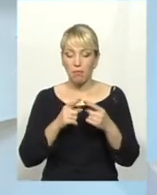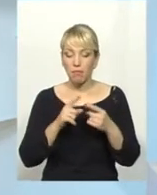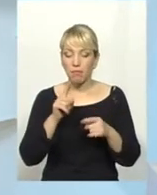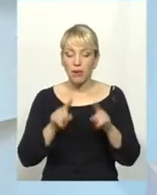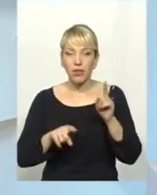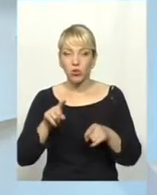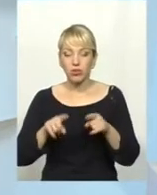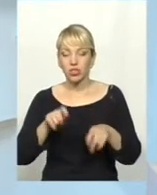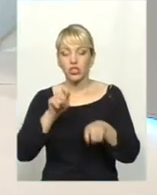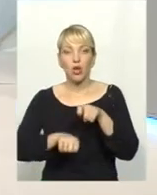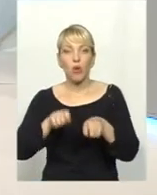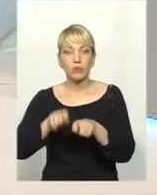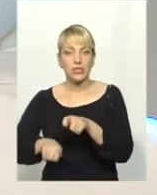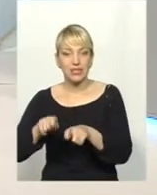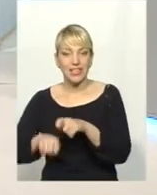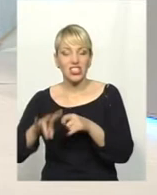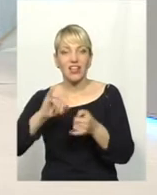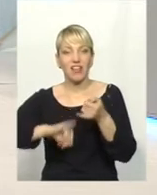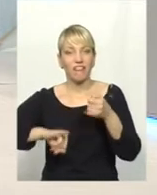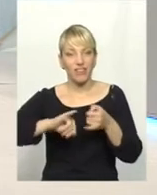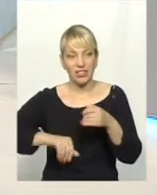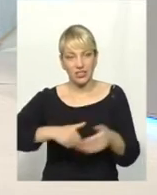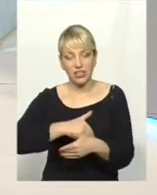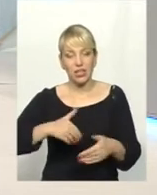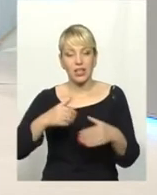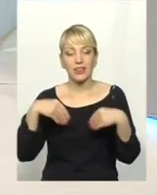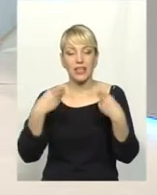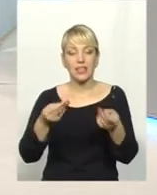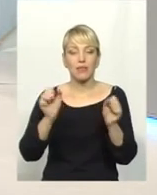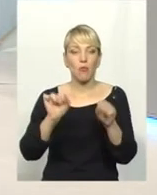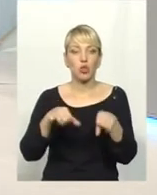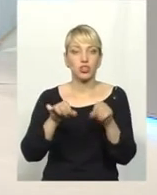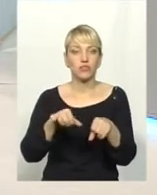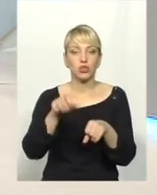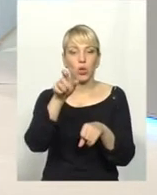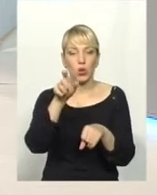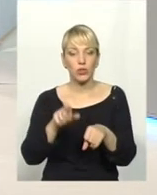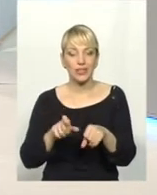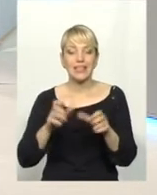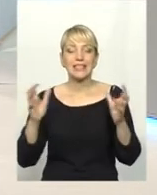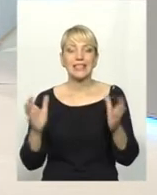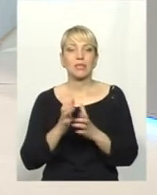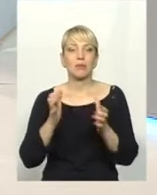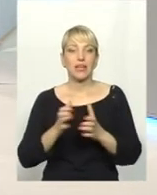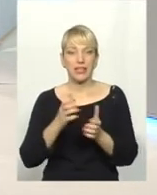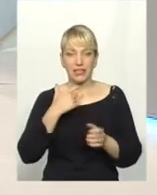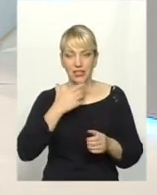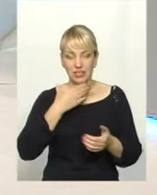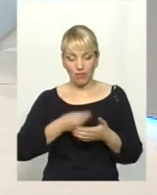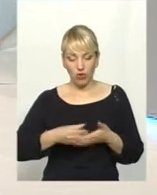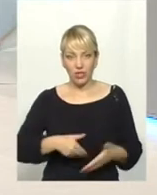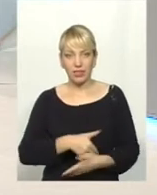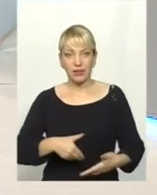інфекцію, яке перед статевим шляхом, дасть можливість кожній людині зберегти свій статевий апарат і уникнути дуже значних